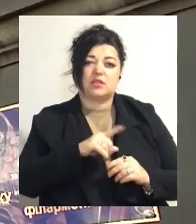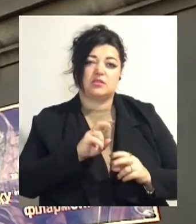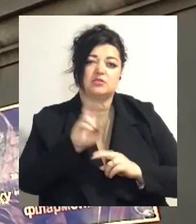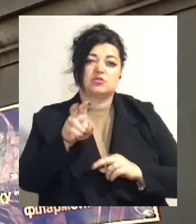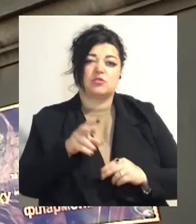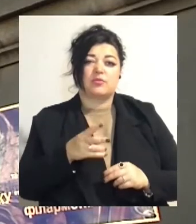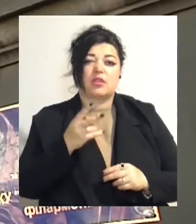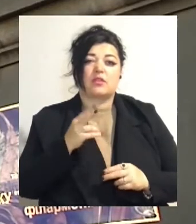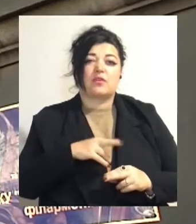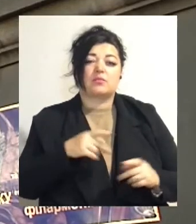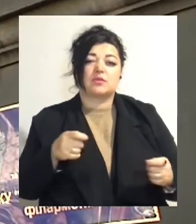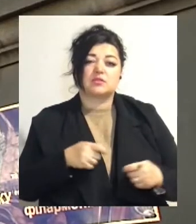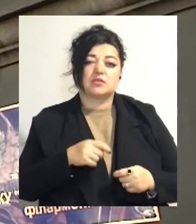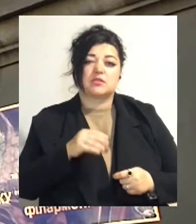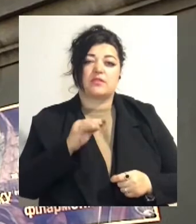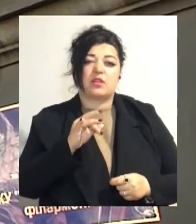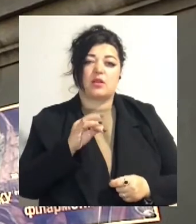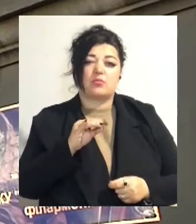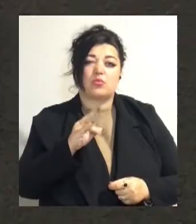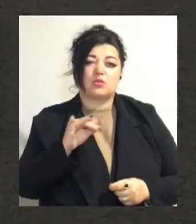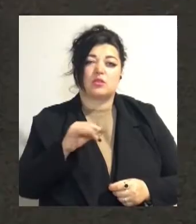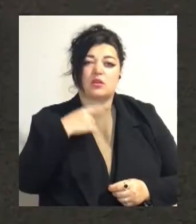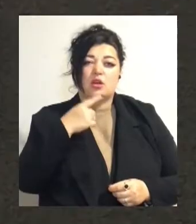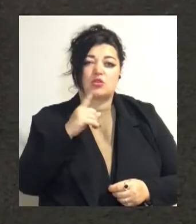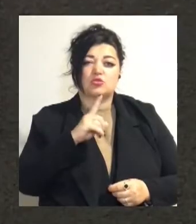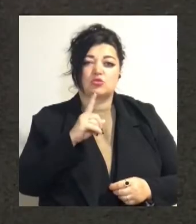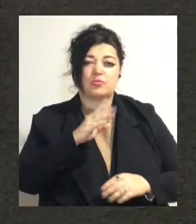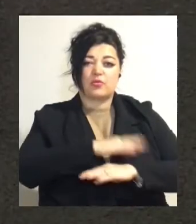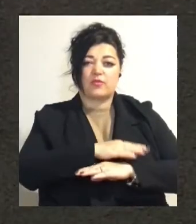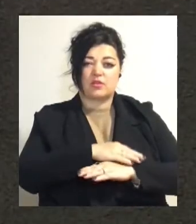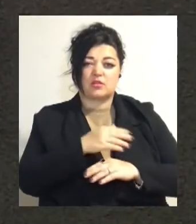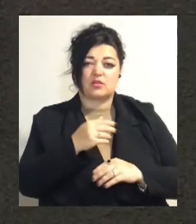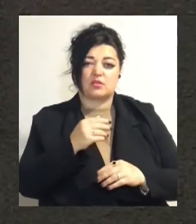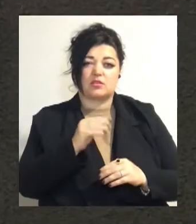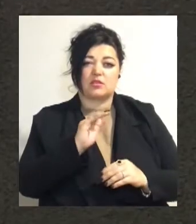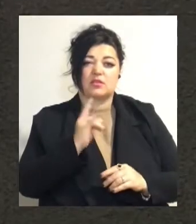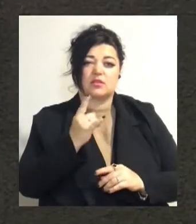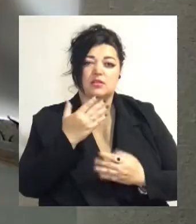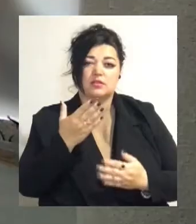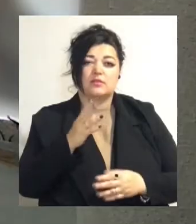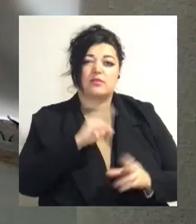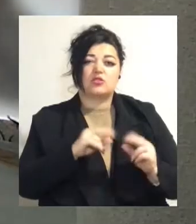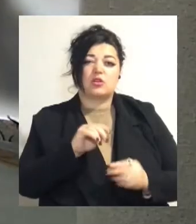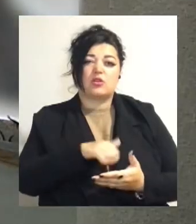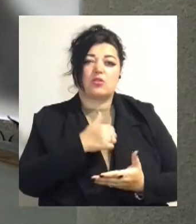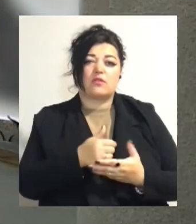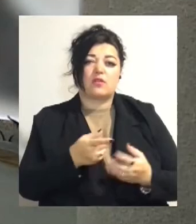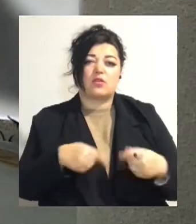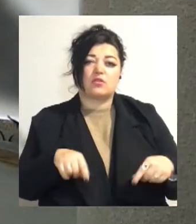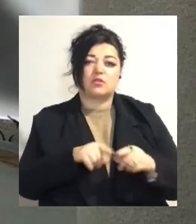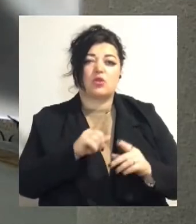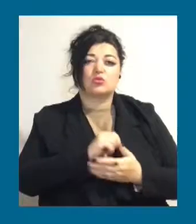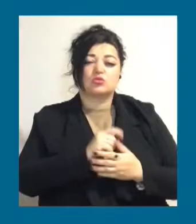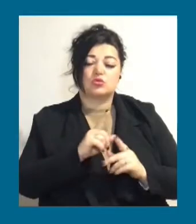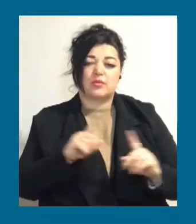адміністрації філармонійного оркестру могли злякатися поведінки дитини, вважає голова громадської організації «Особливі діти» Ірина